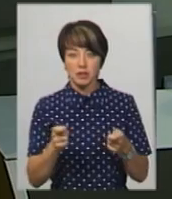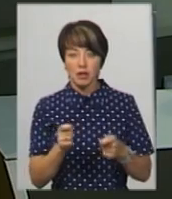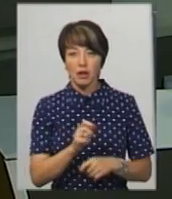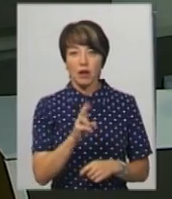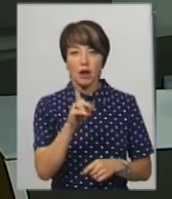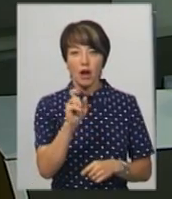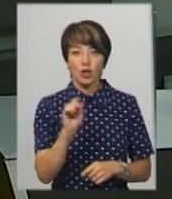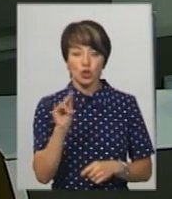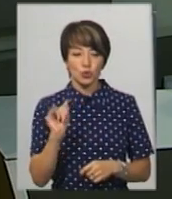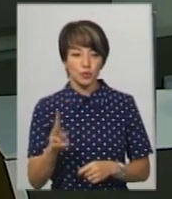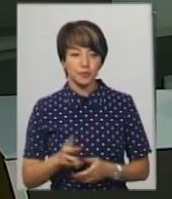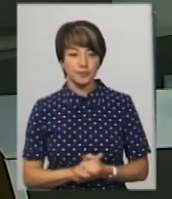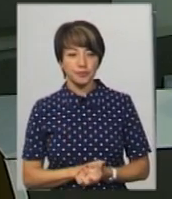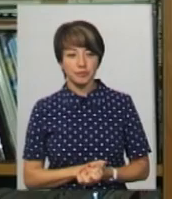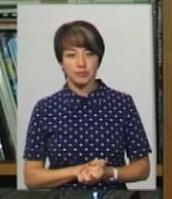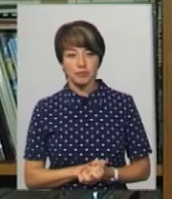Антоніна Харчук.